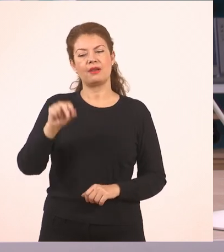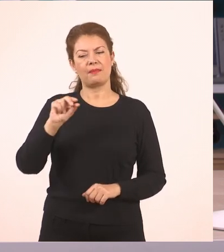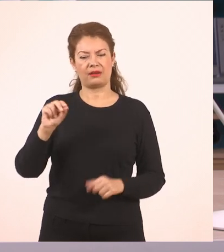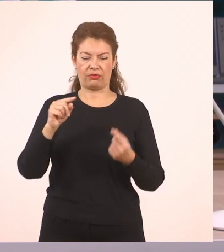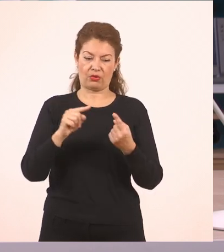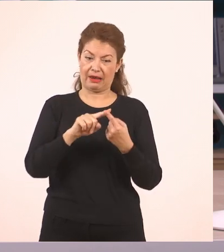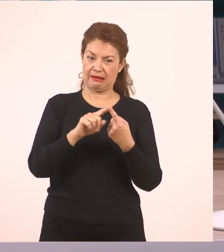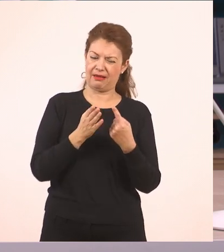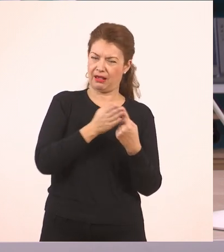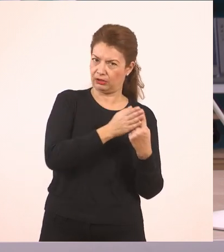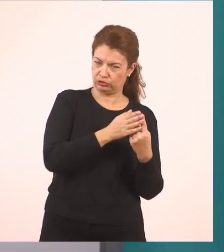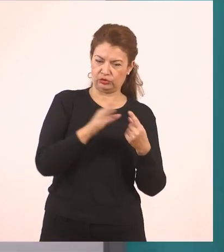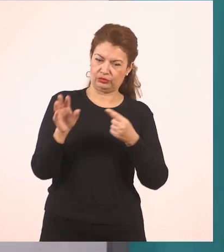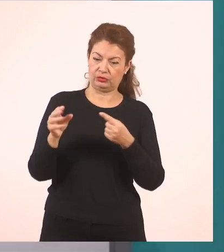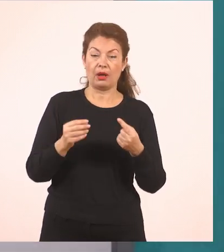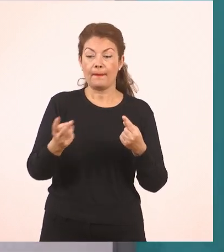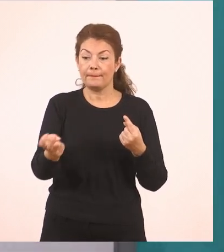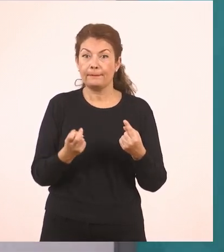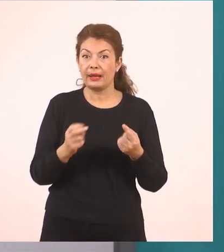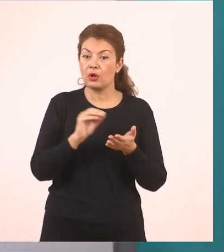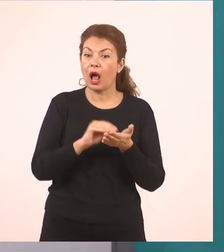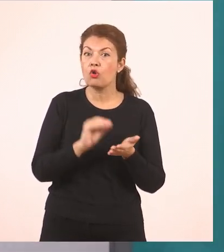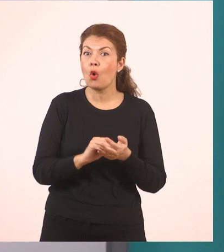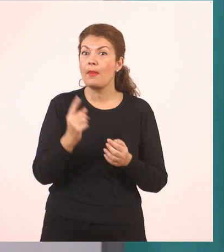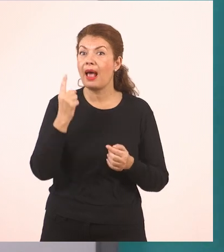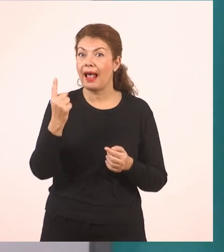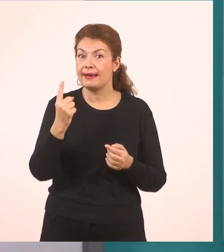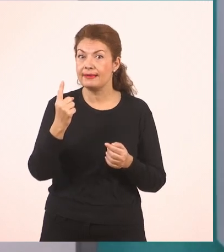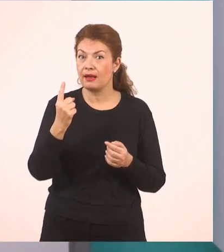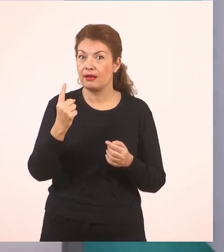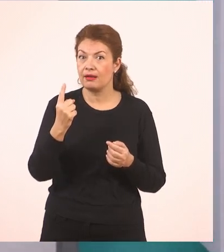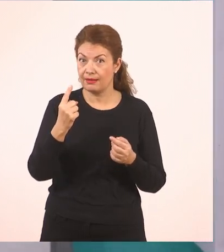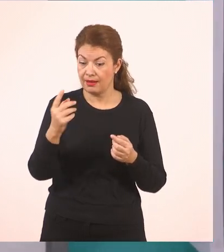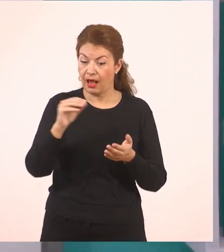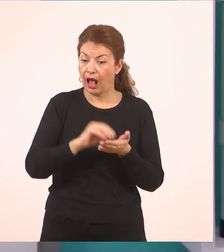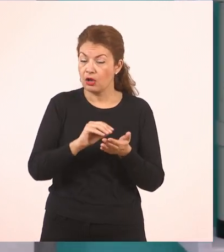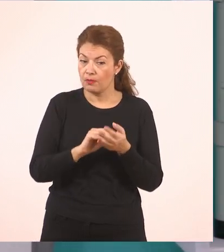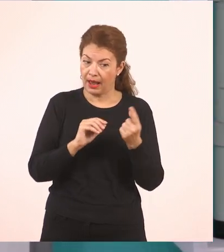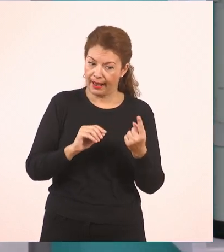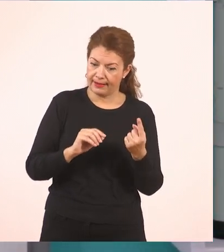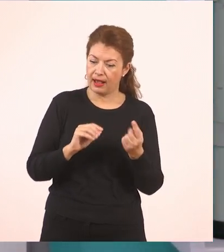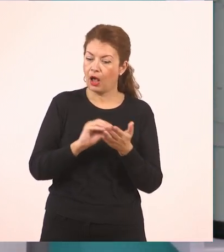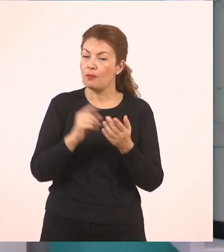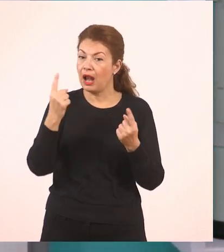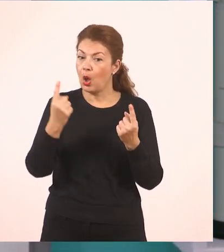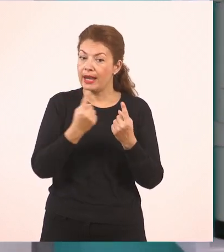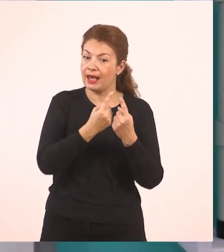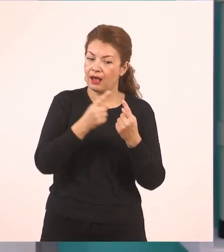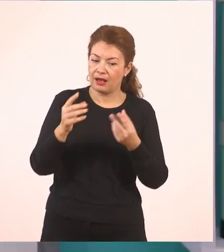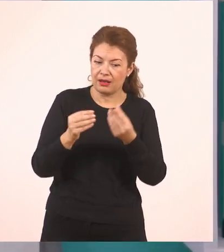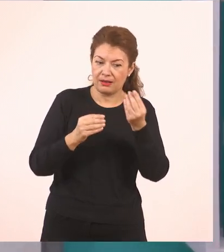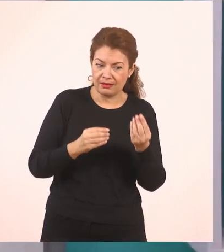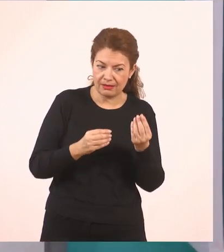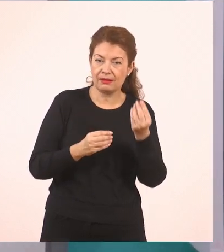παίρνω στα χέρια μου άλλον έναν. Είχα έναν και πήρα άλλον έναν. Άρα τώρα